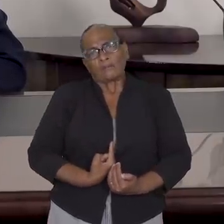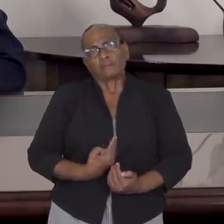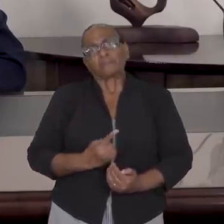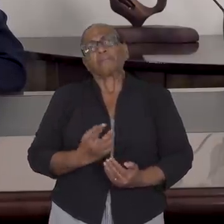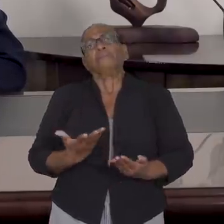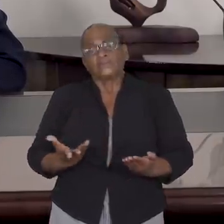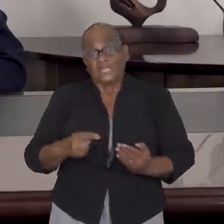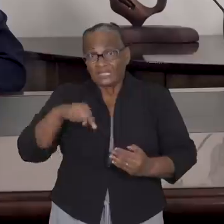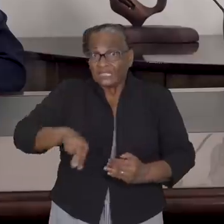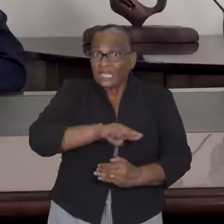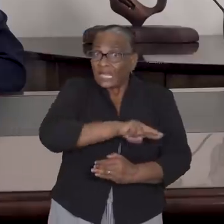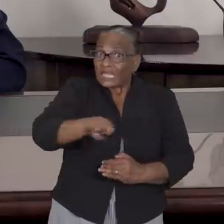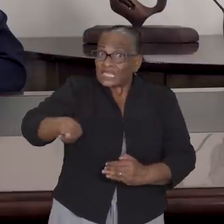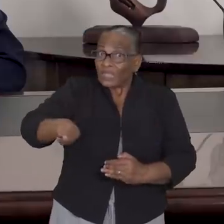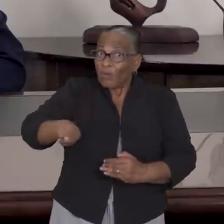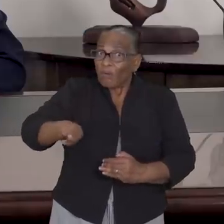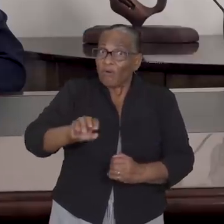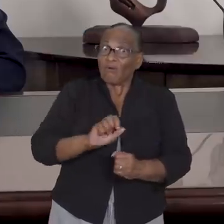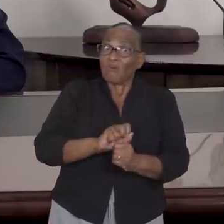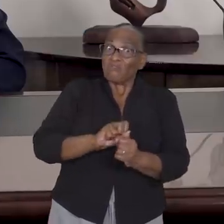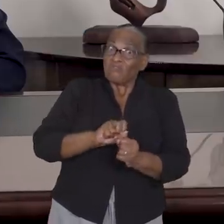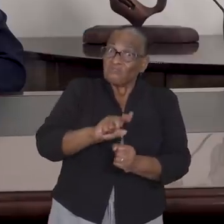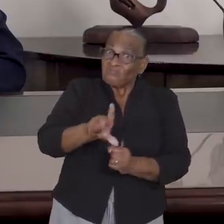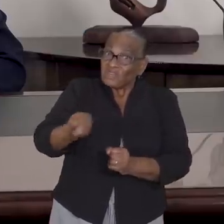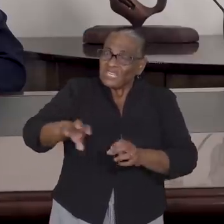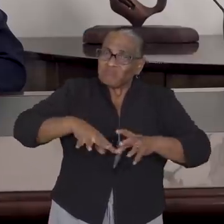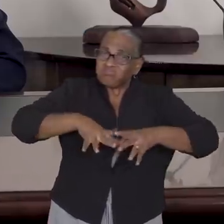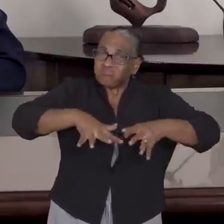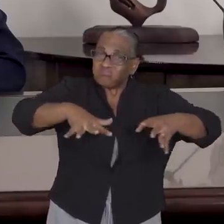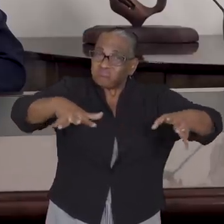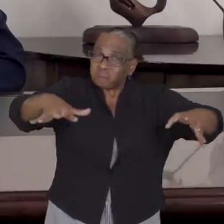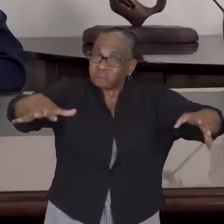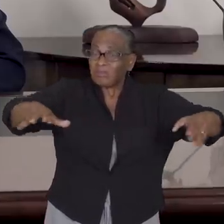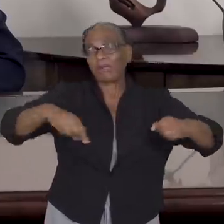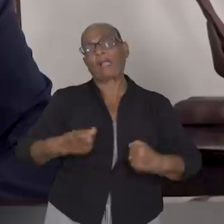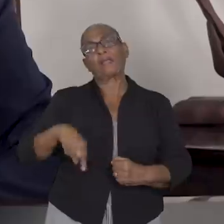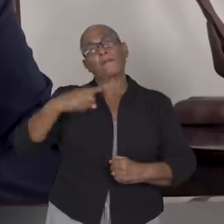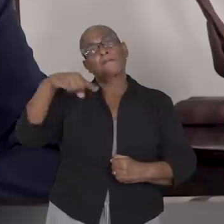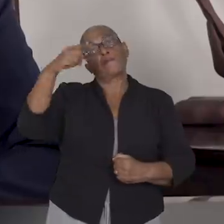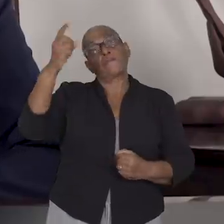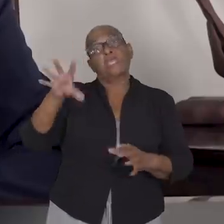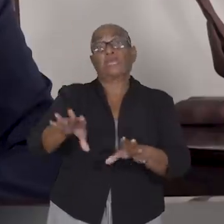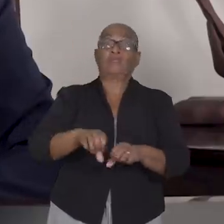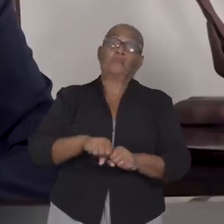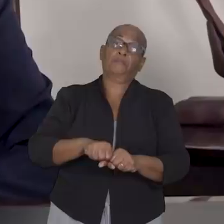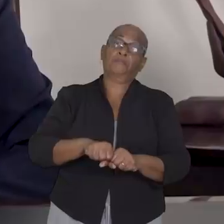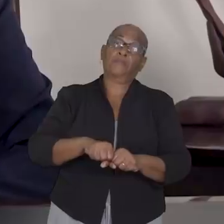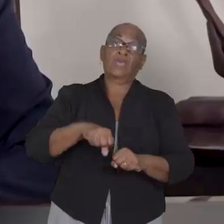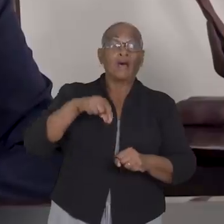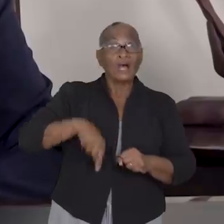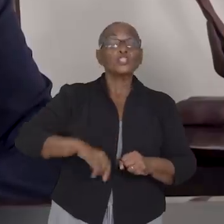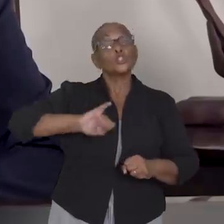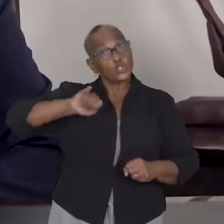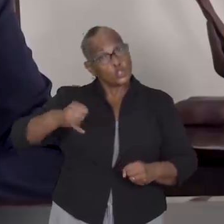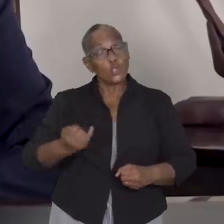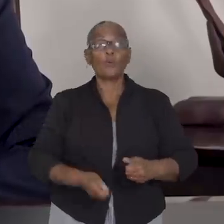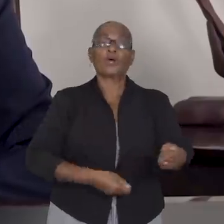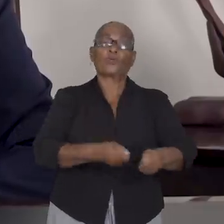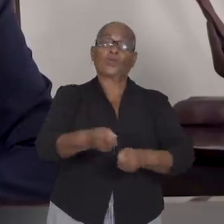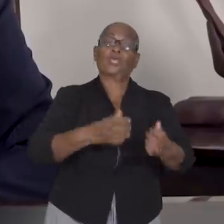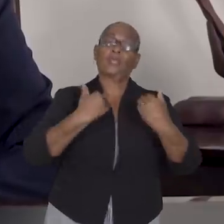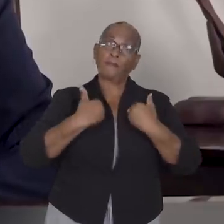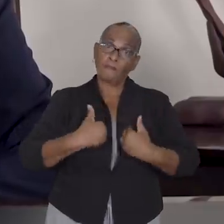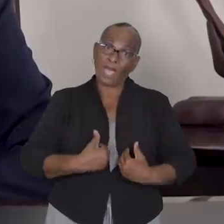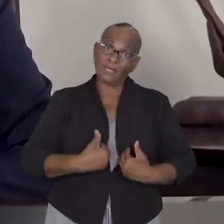voor verdere verspreiding van het virus zal hierdoor toenemen. Landgenoten, als nieuwe regering